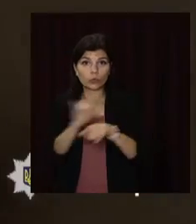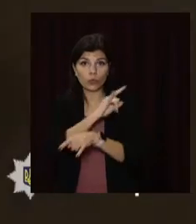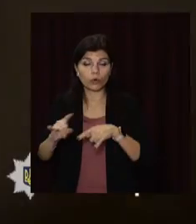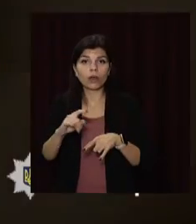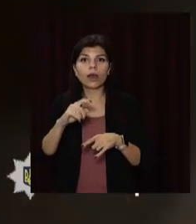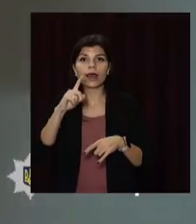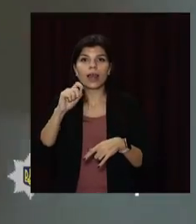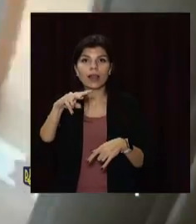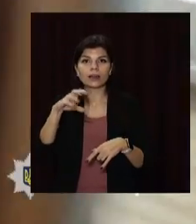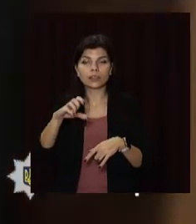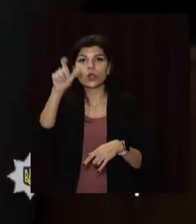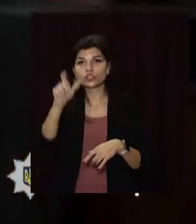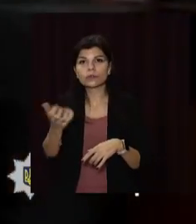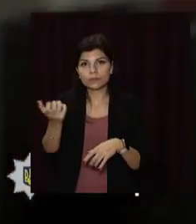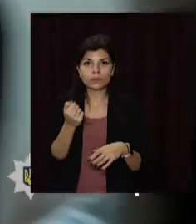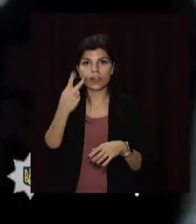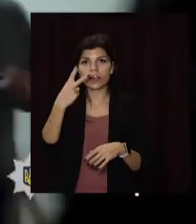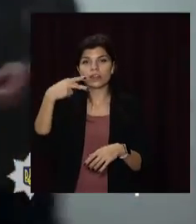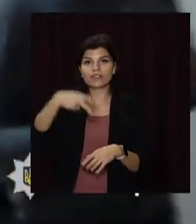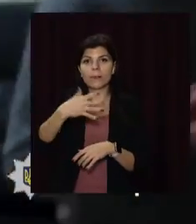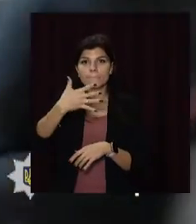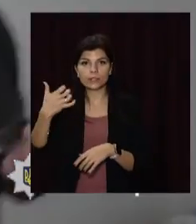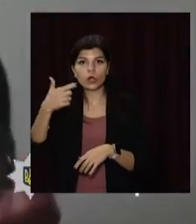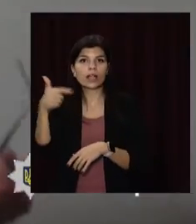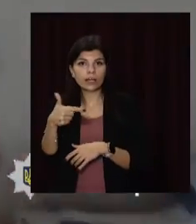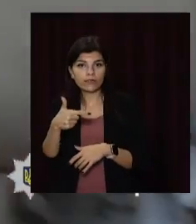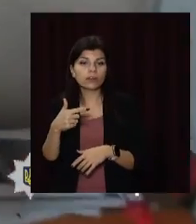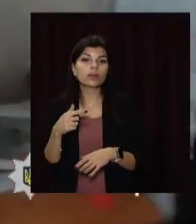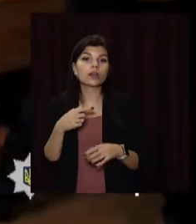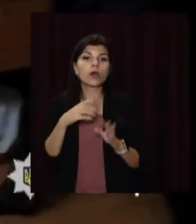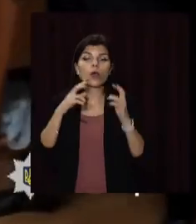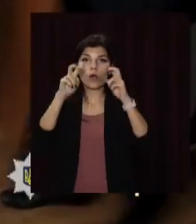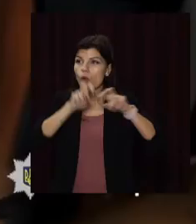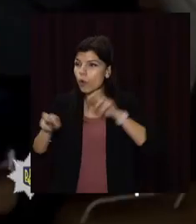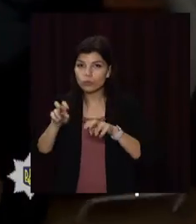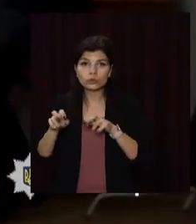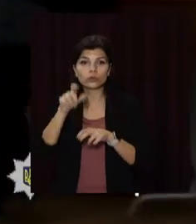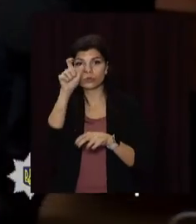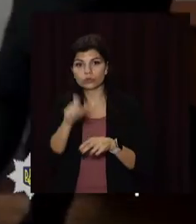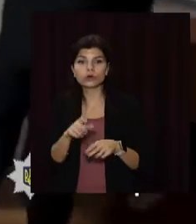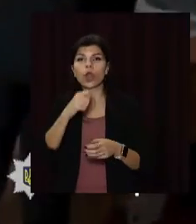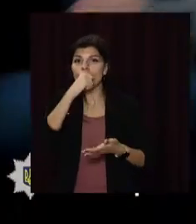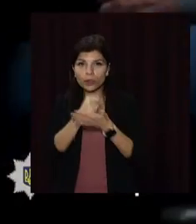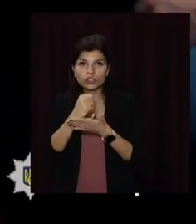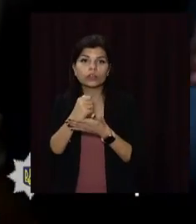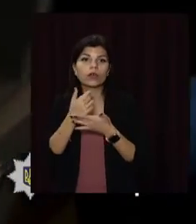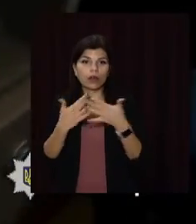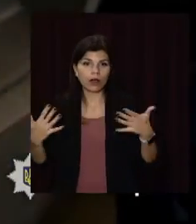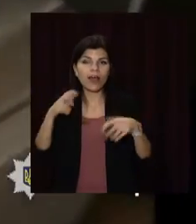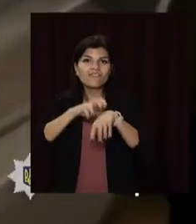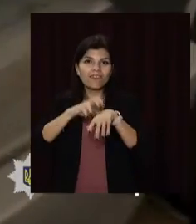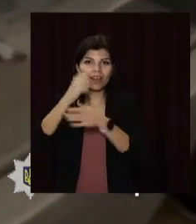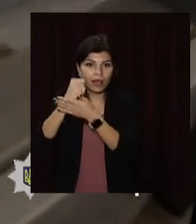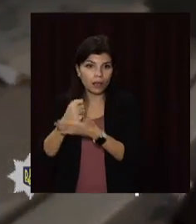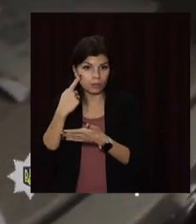систему «Хелс» він брав з людини 2,5 тисячі гривень. Під час обшуків у нього виявили печатки та штампи різних